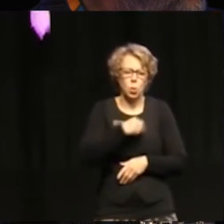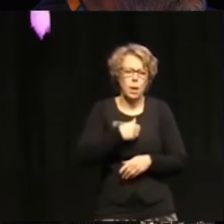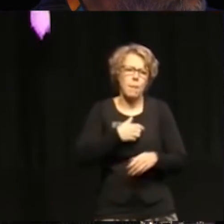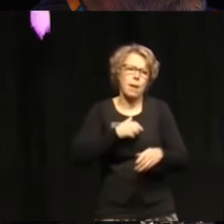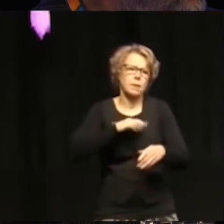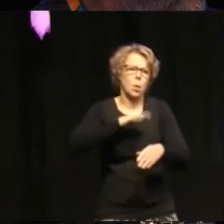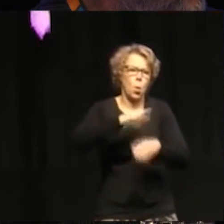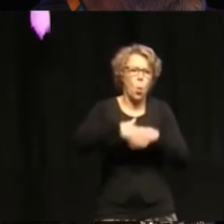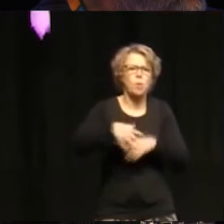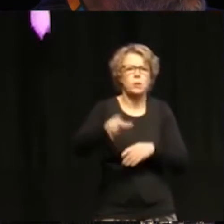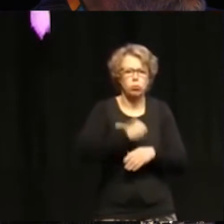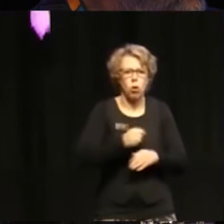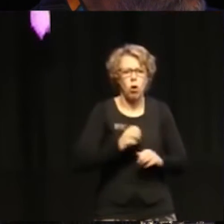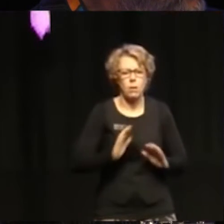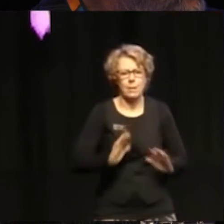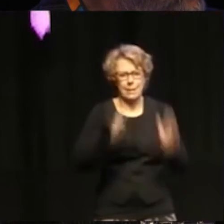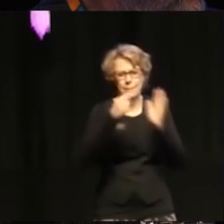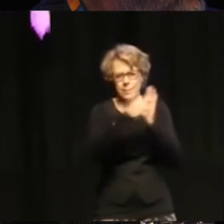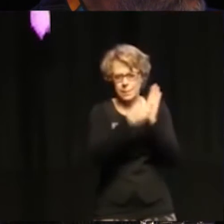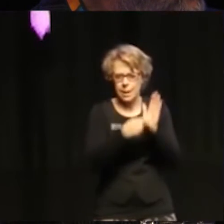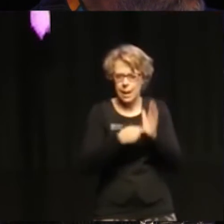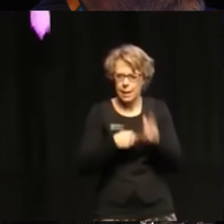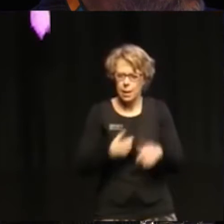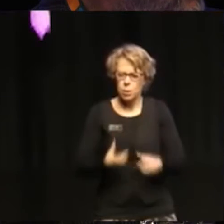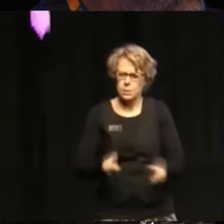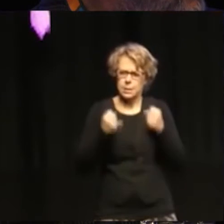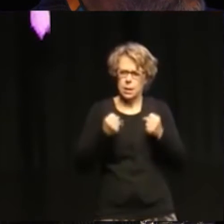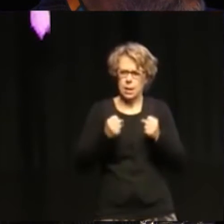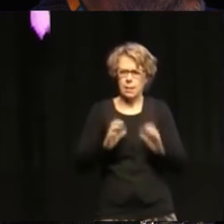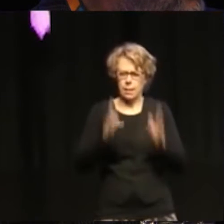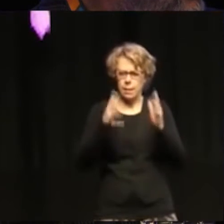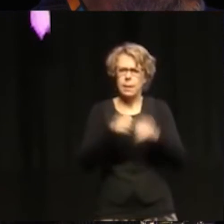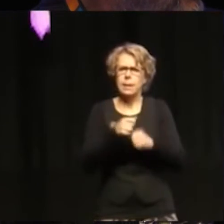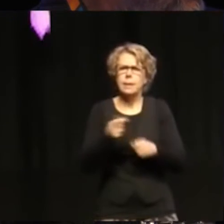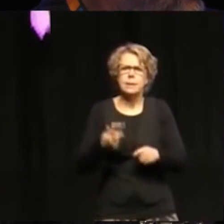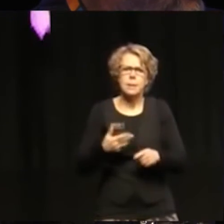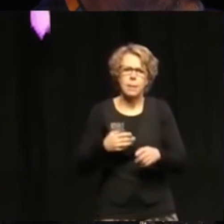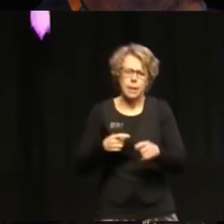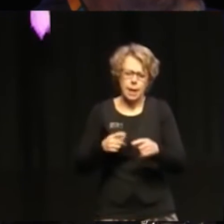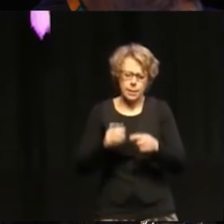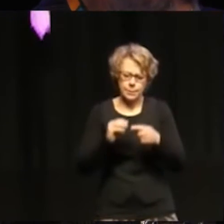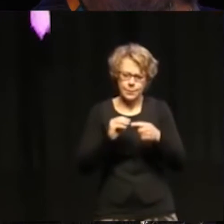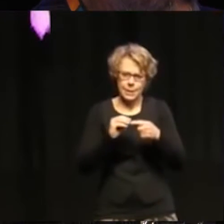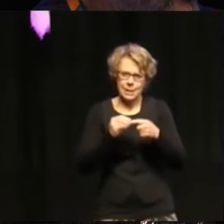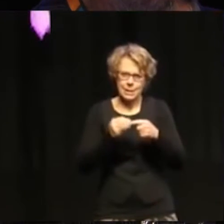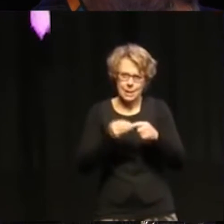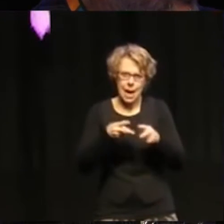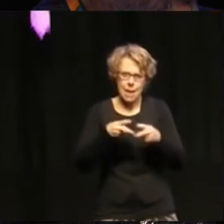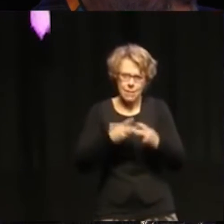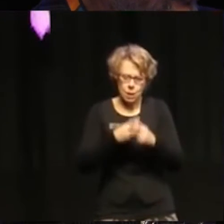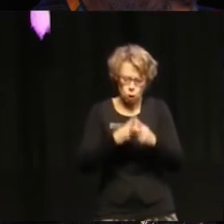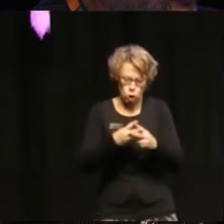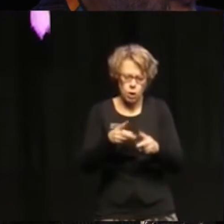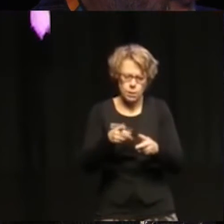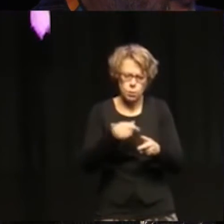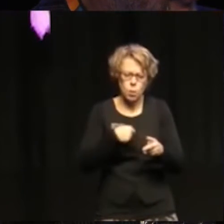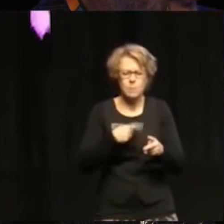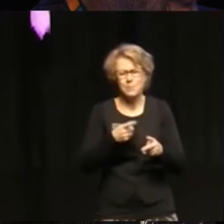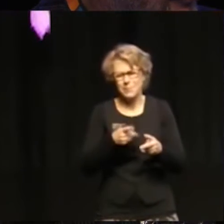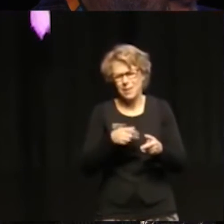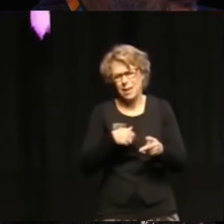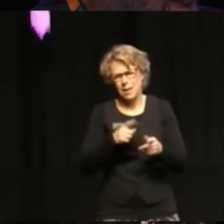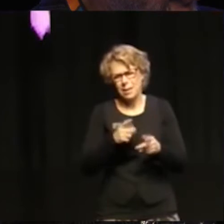human rights. For example, human rights, when the core instruments were conceived, climate change and